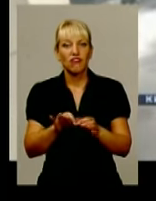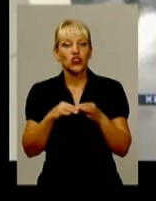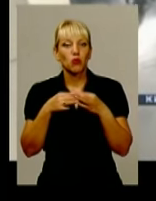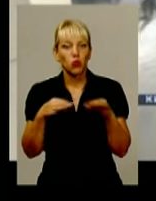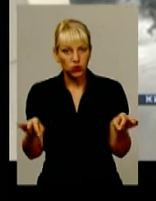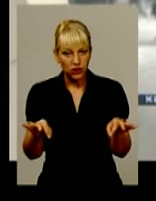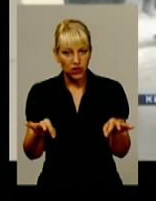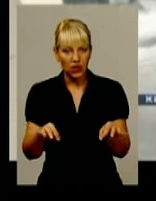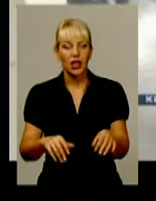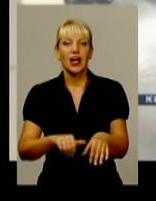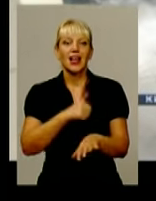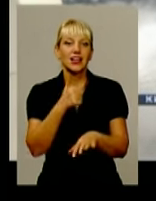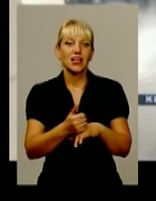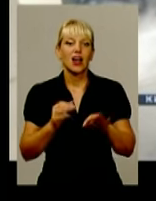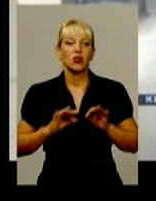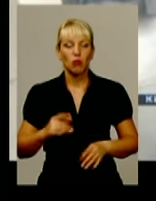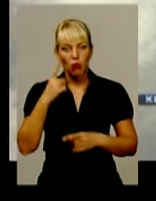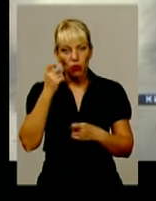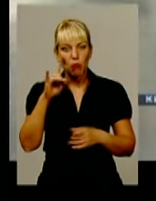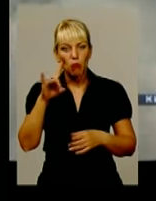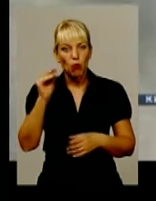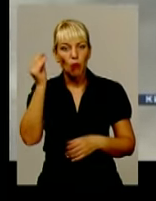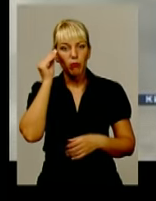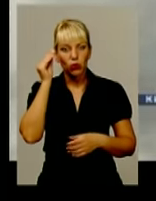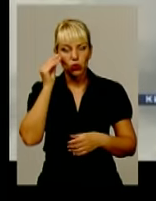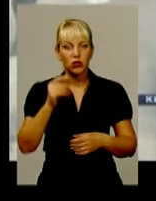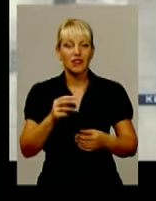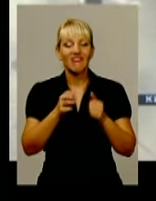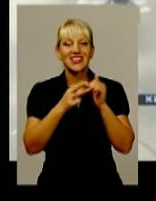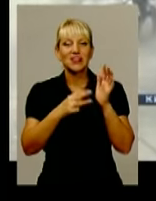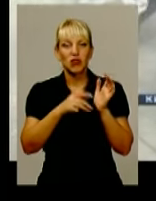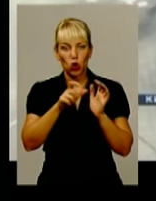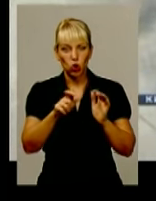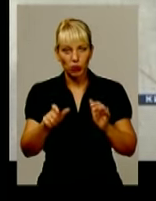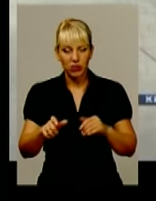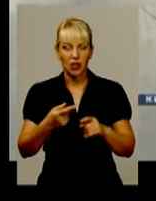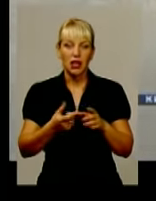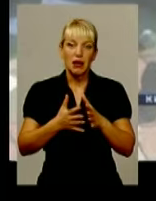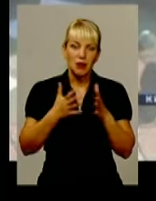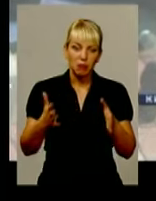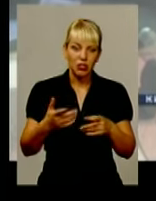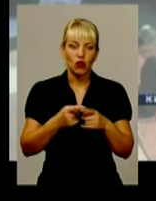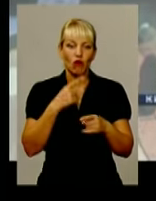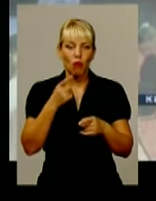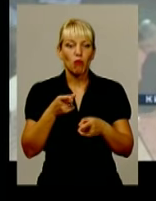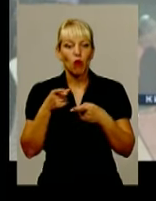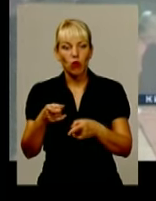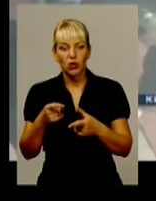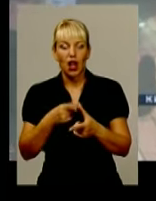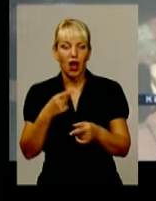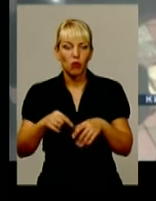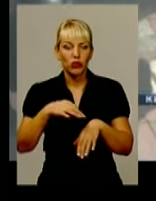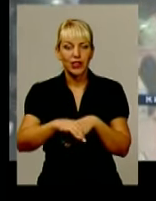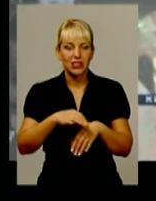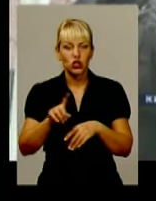прислужба Генпрокуратури повідомила про оголошення підозри 18 громадянам. Більшості інкримінується погроза або насильство стосовно